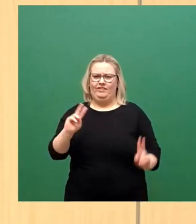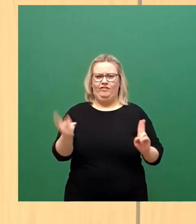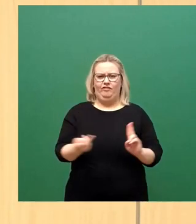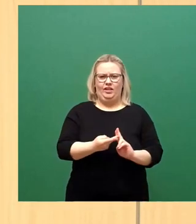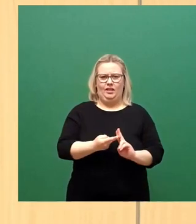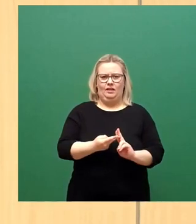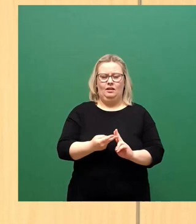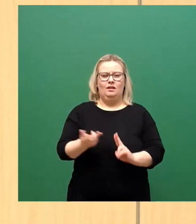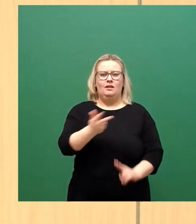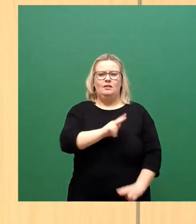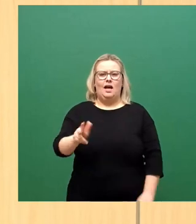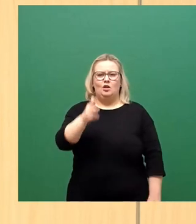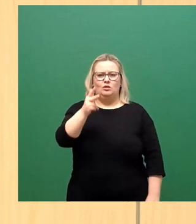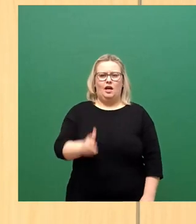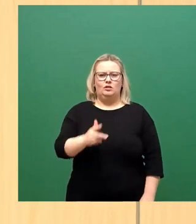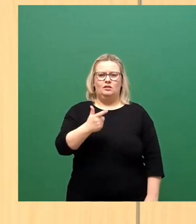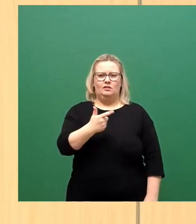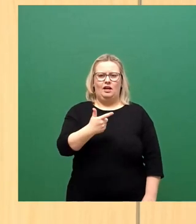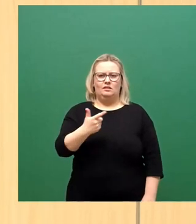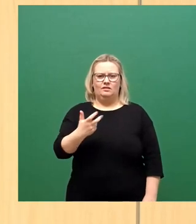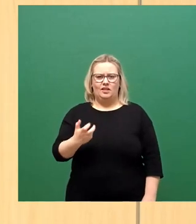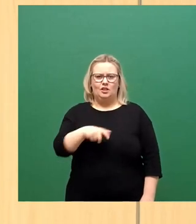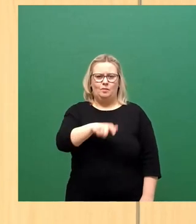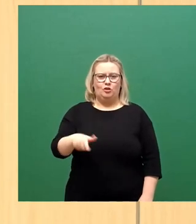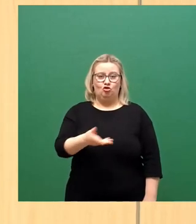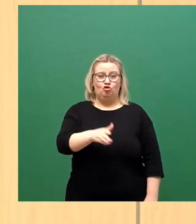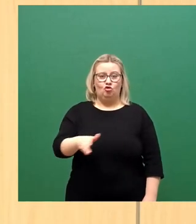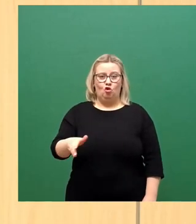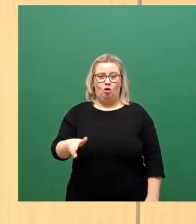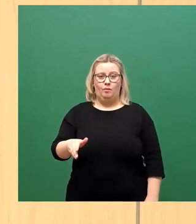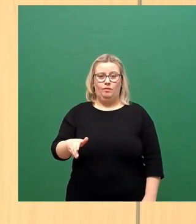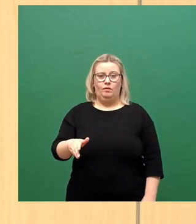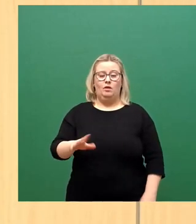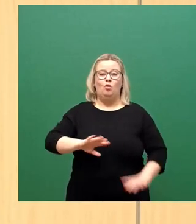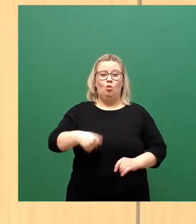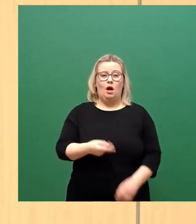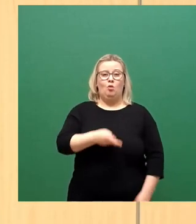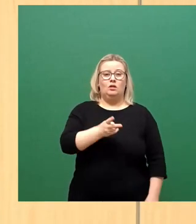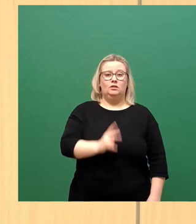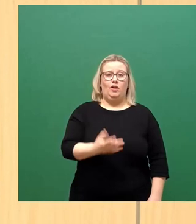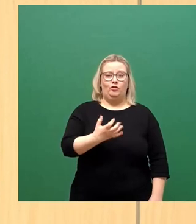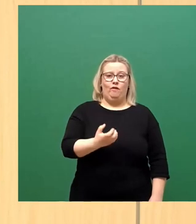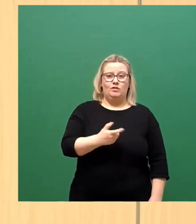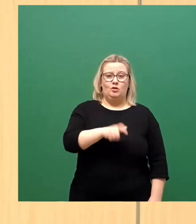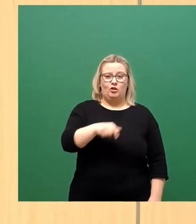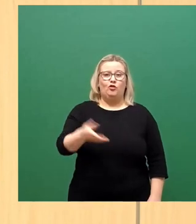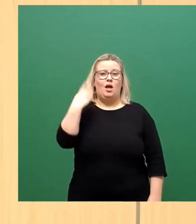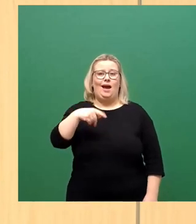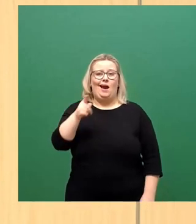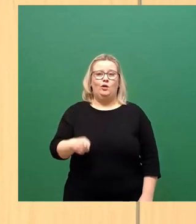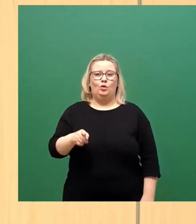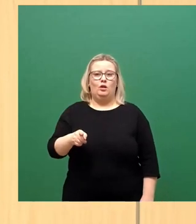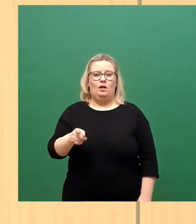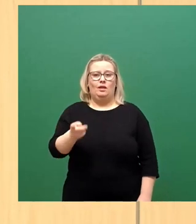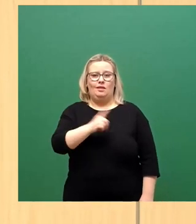gestorben oder anders ausgedrückt 250 Menschen je 100.000 EinwohnerInnen. Das ist mit weitem